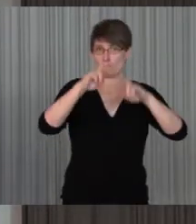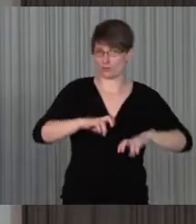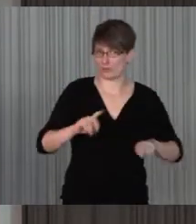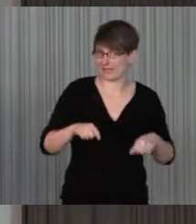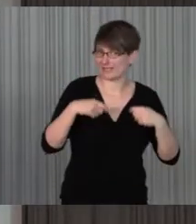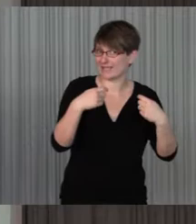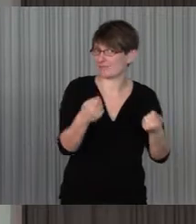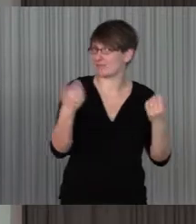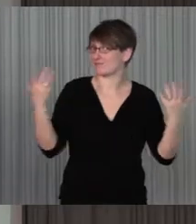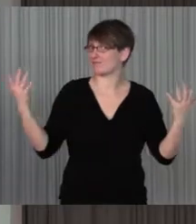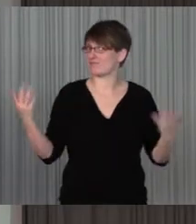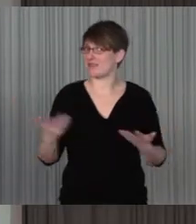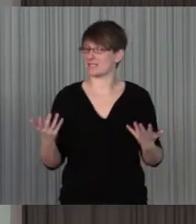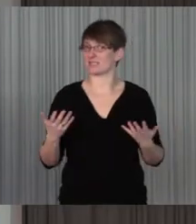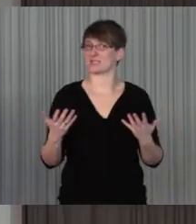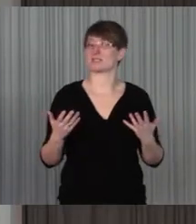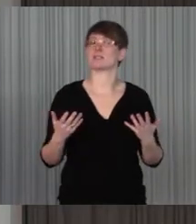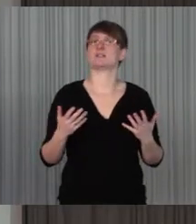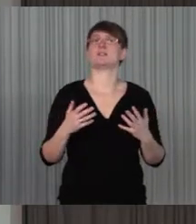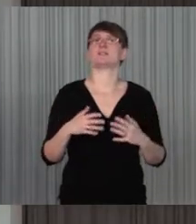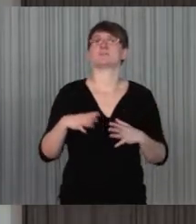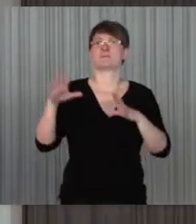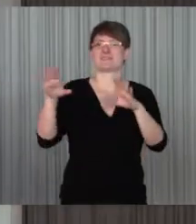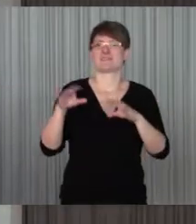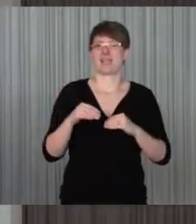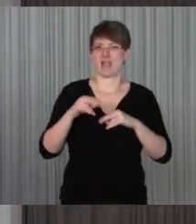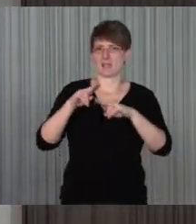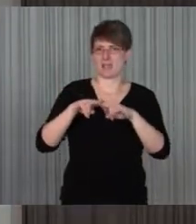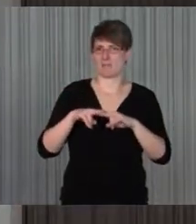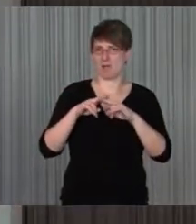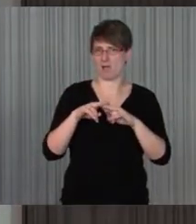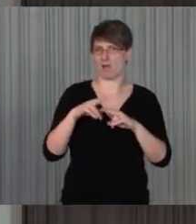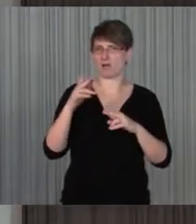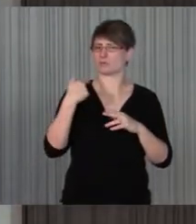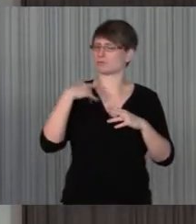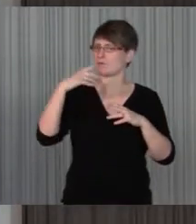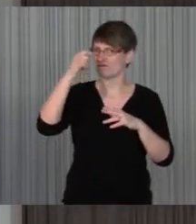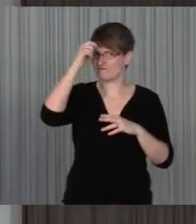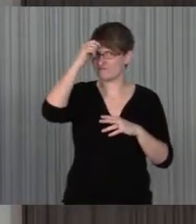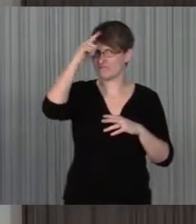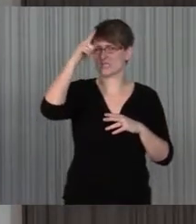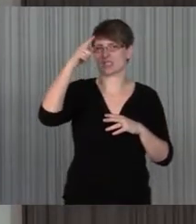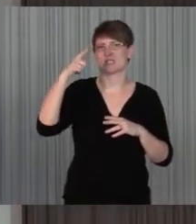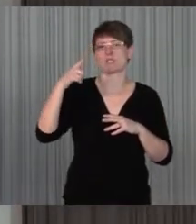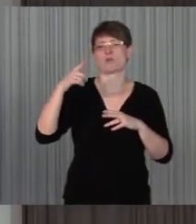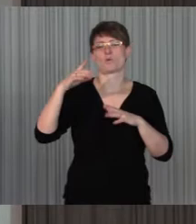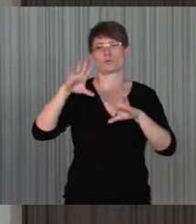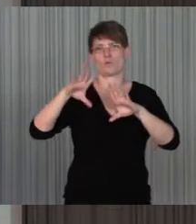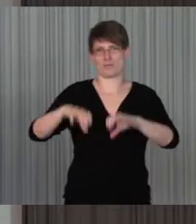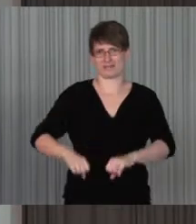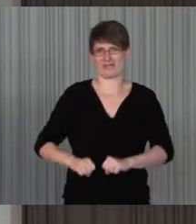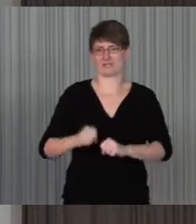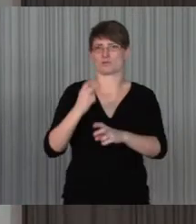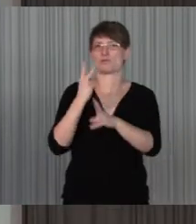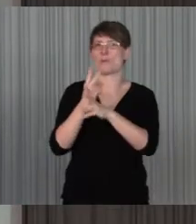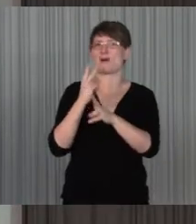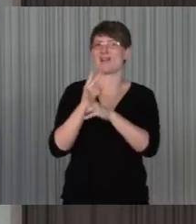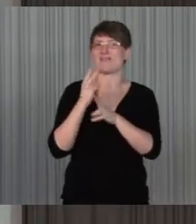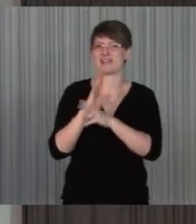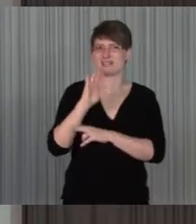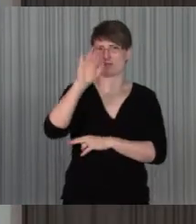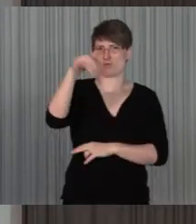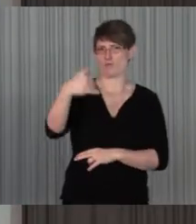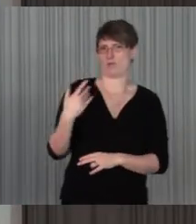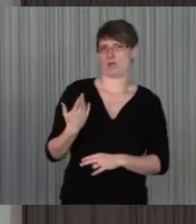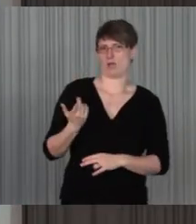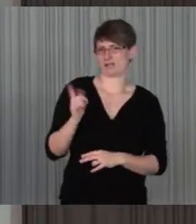dass die Teilnehmerinnen und Teilnehmer quasi Wissen und Kompetenzen erworben haben, die über das, was man normalerweise erwarten wird,